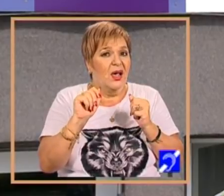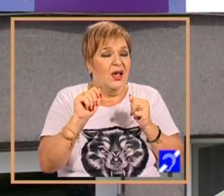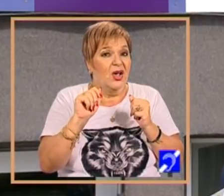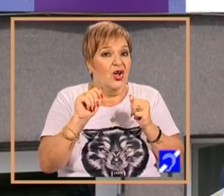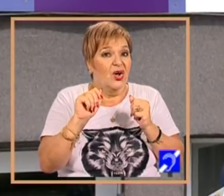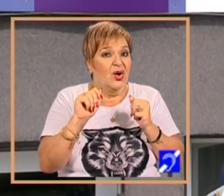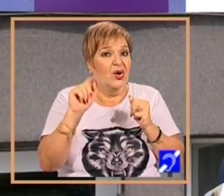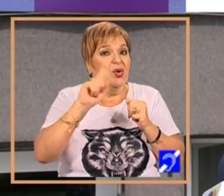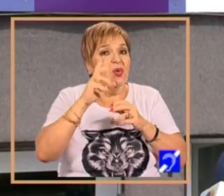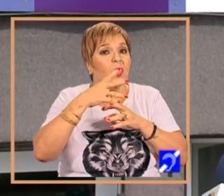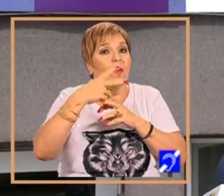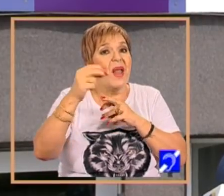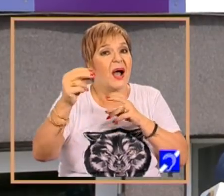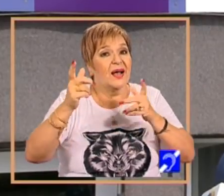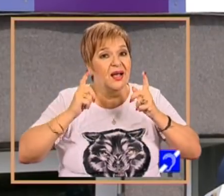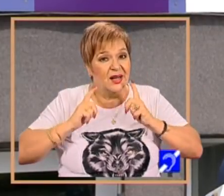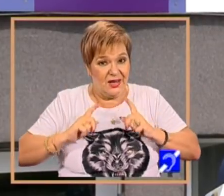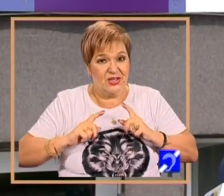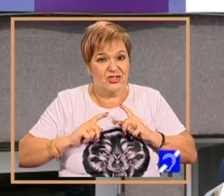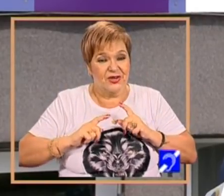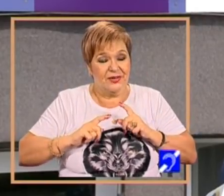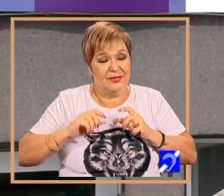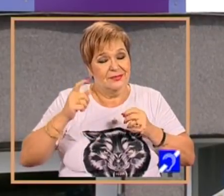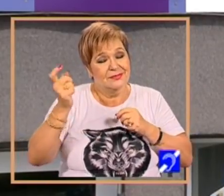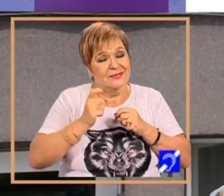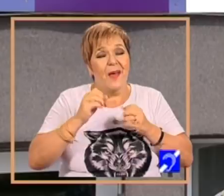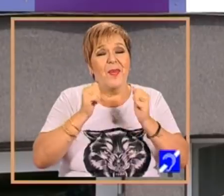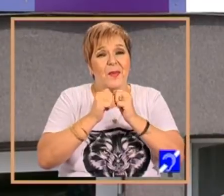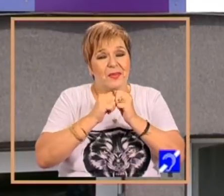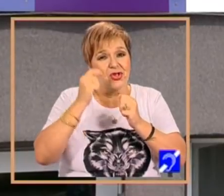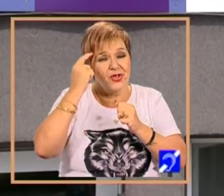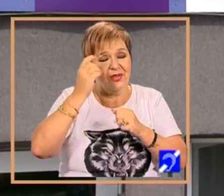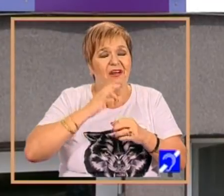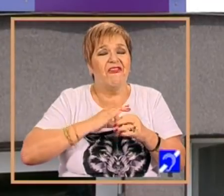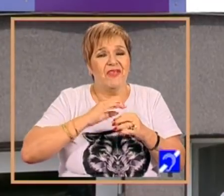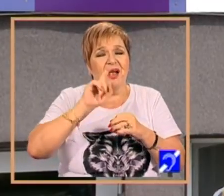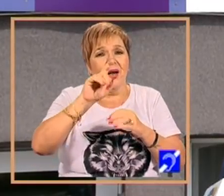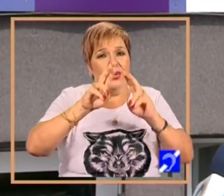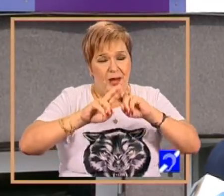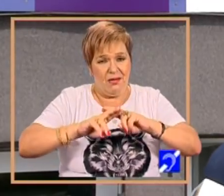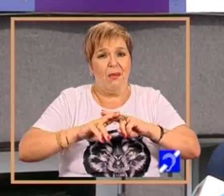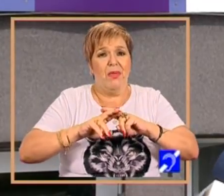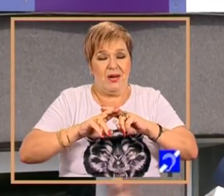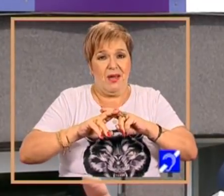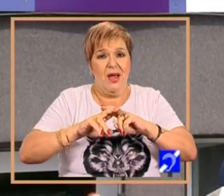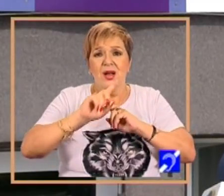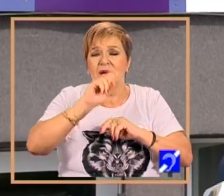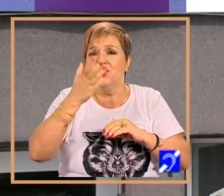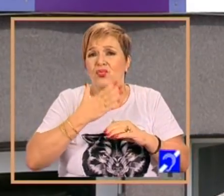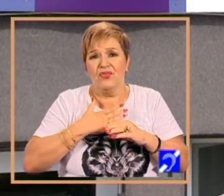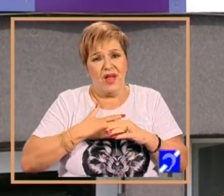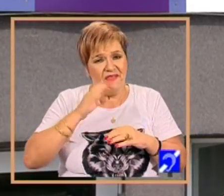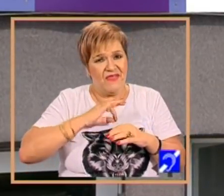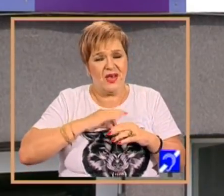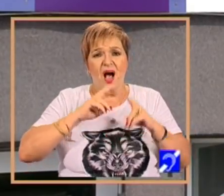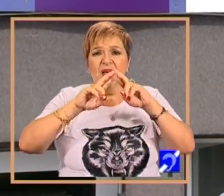nu voi pleca liniștit pe acest pământ, ștind că fica mea rămâne, n-aș vrea să rămână